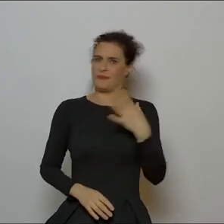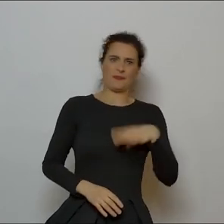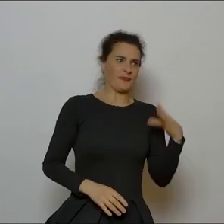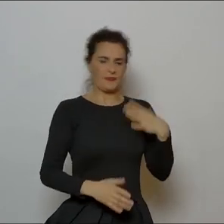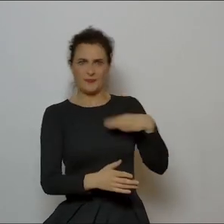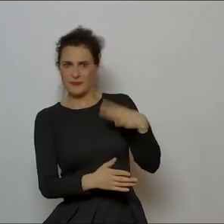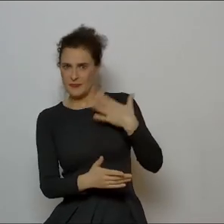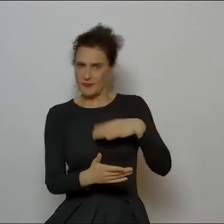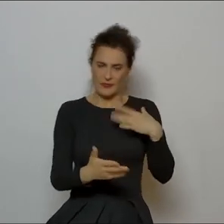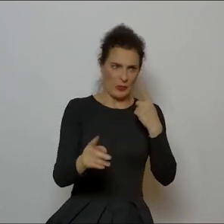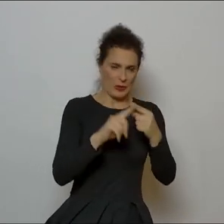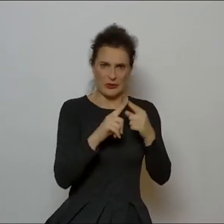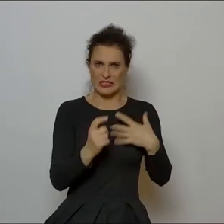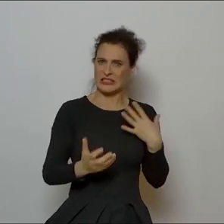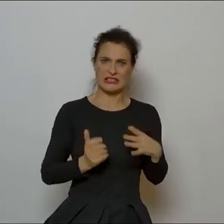gdy tymczasem,